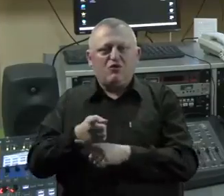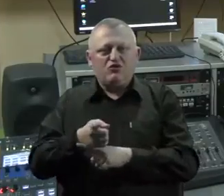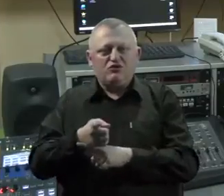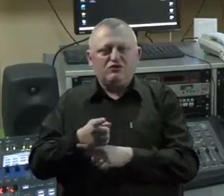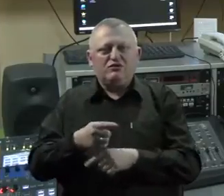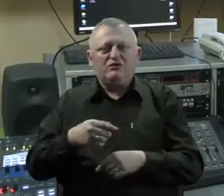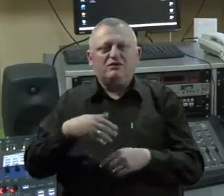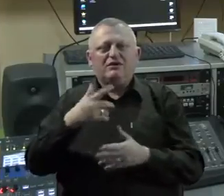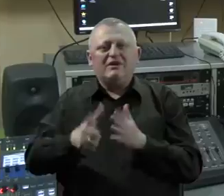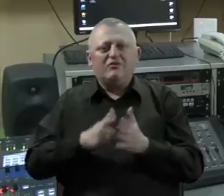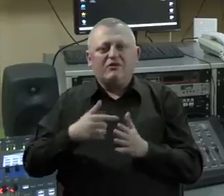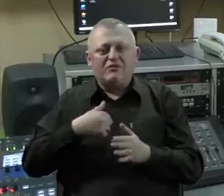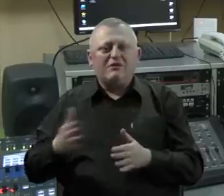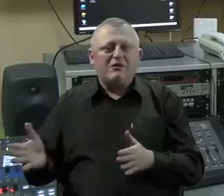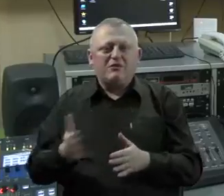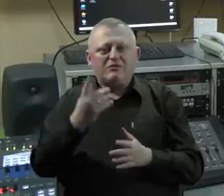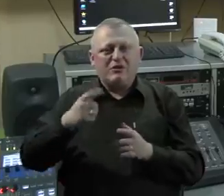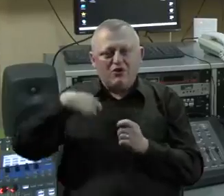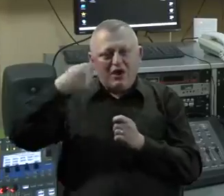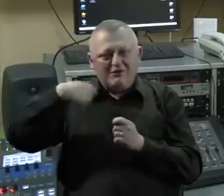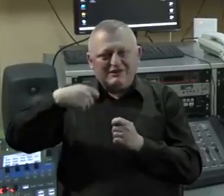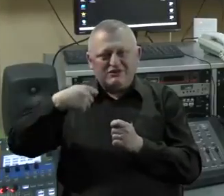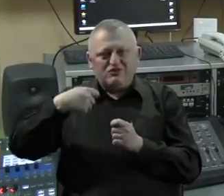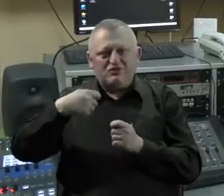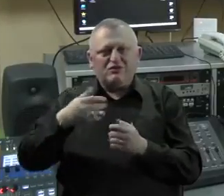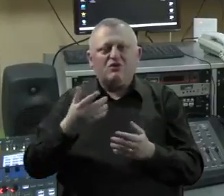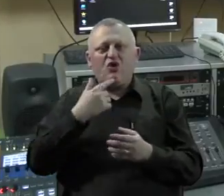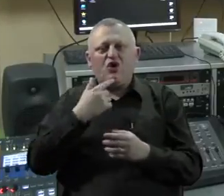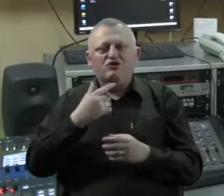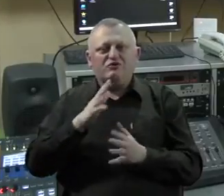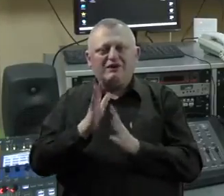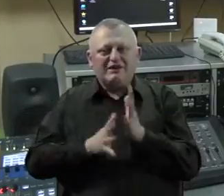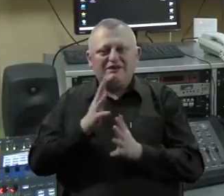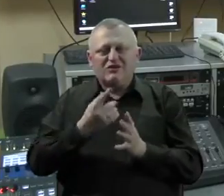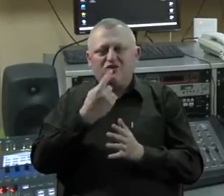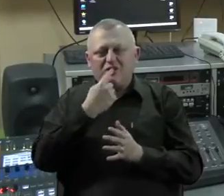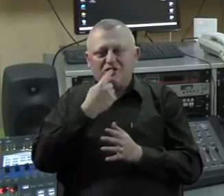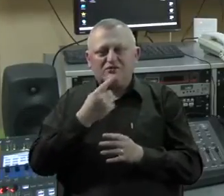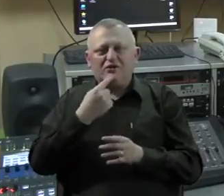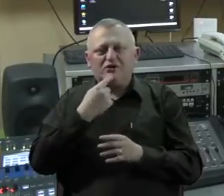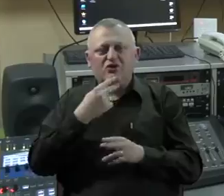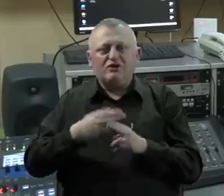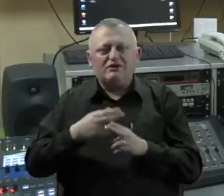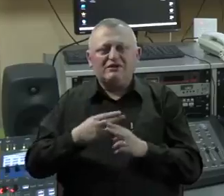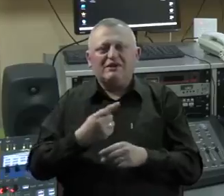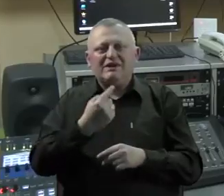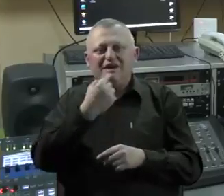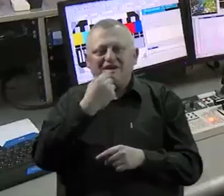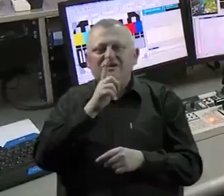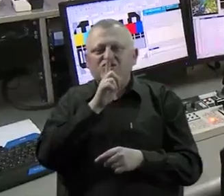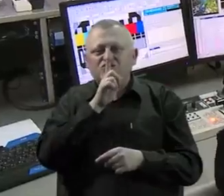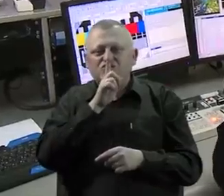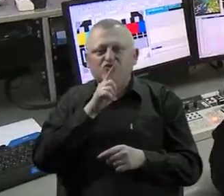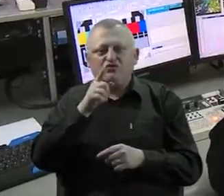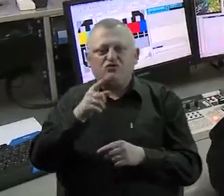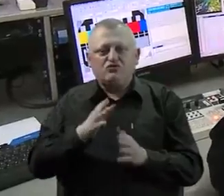da je vrijeme da i mi pokrenemo jednu emisiju koja će biti na znakovnom jeziku i koja će se zvati jezik tišine.